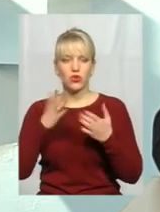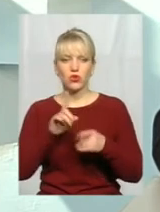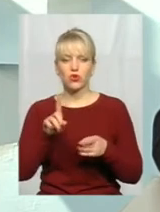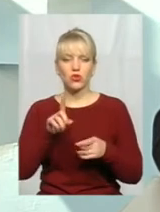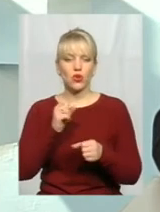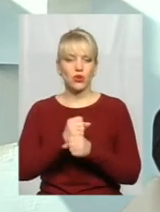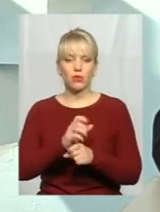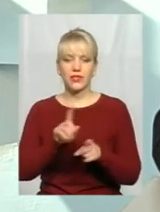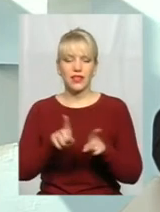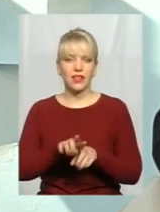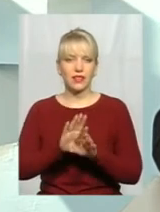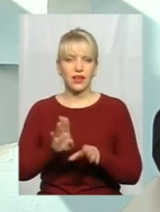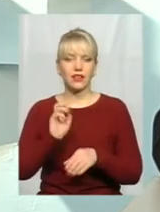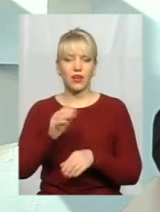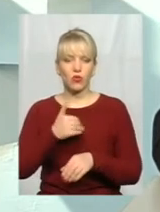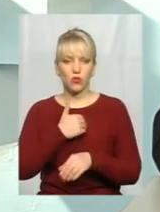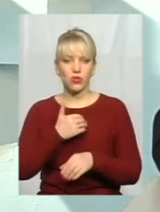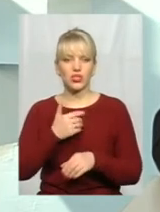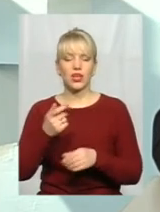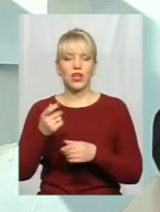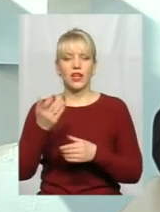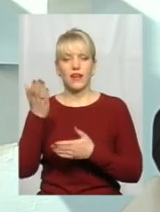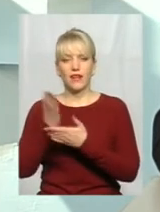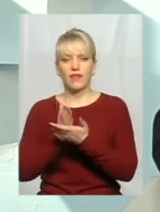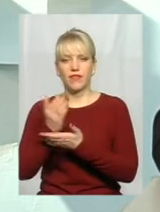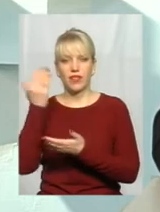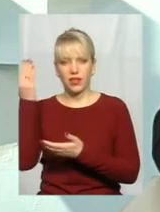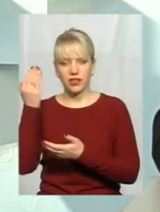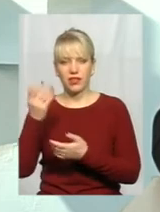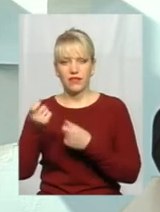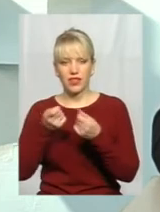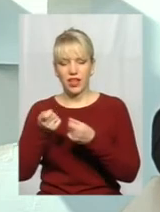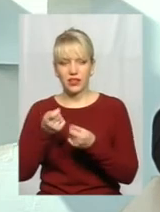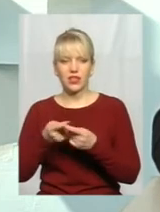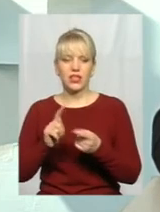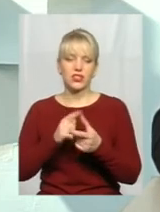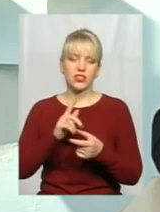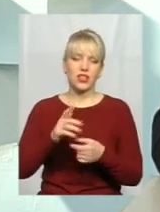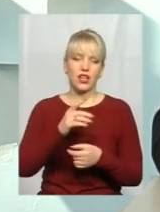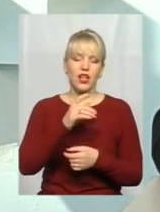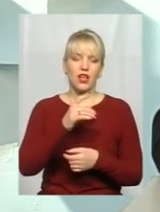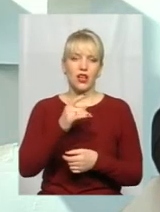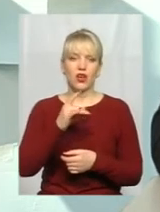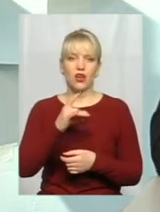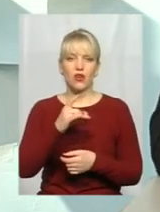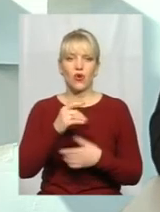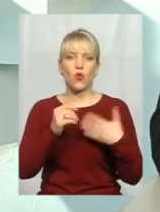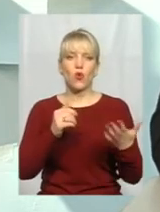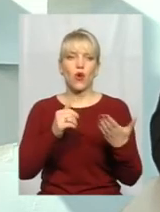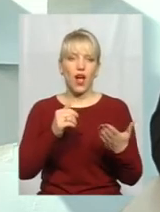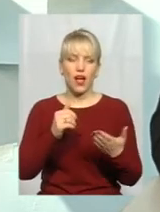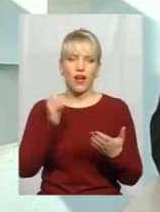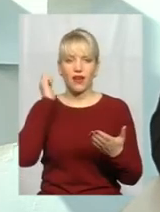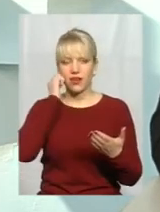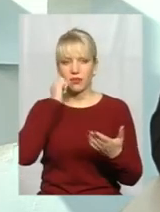бажає провладна партія, це чи рука Кремля, чи провокація. Ну, я можу тільки так прокоментувати. Ми